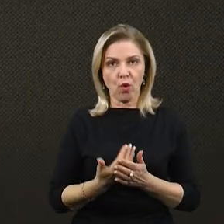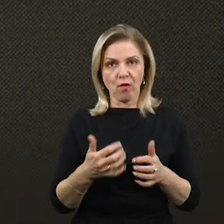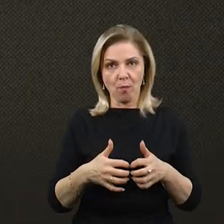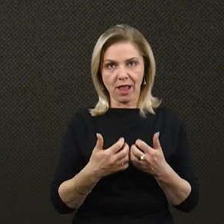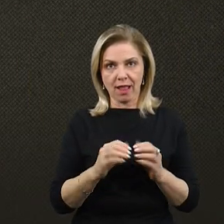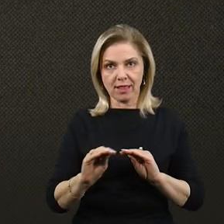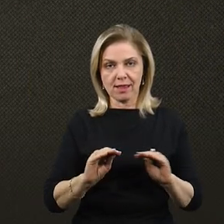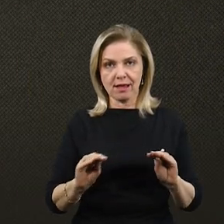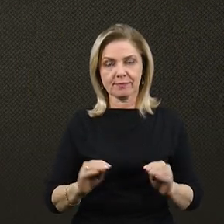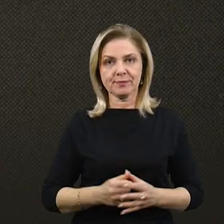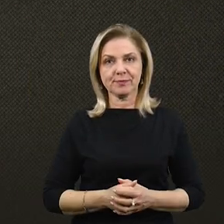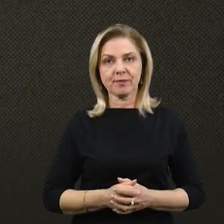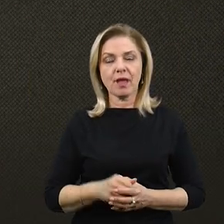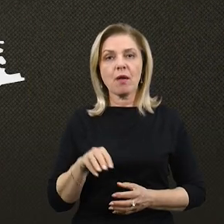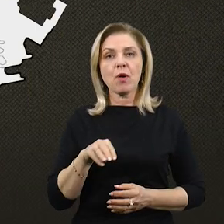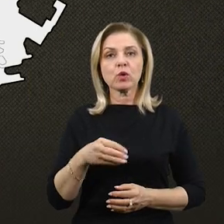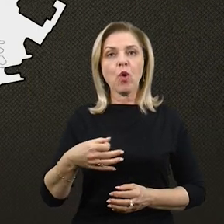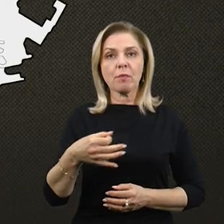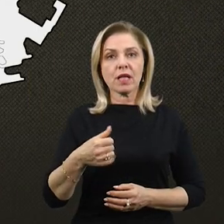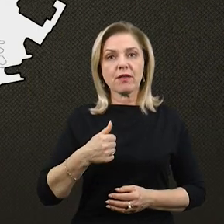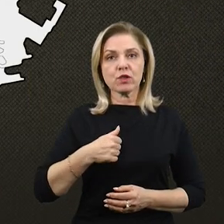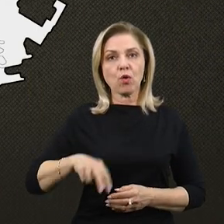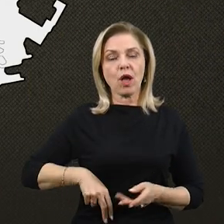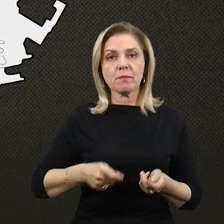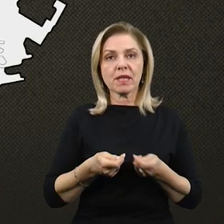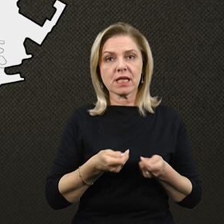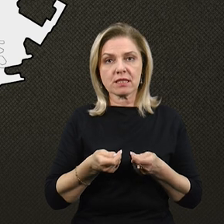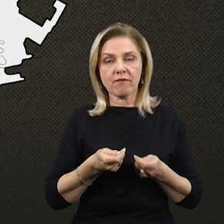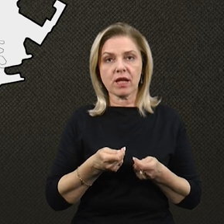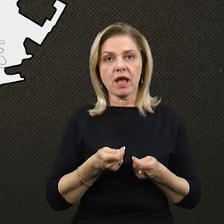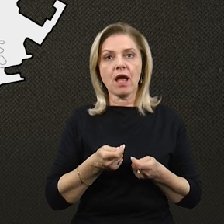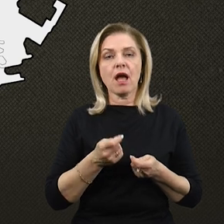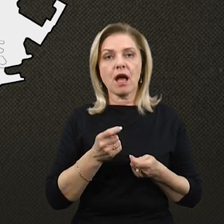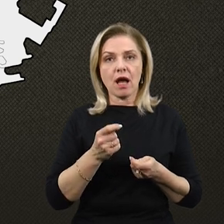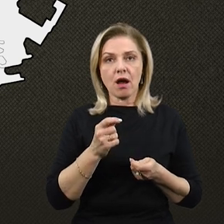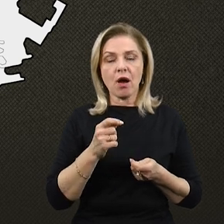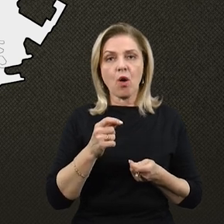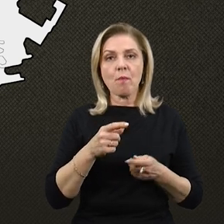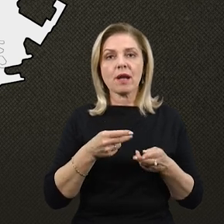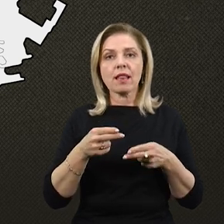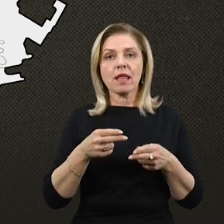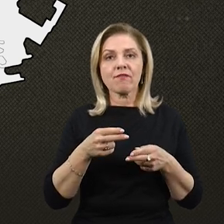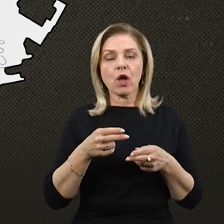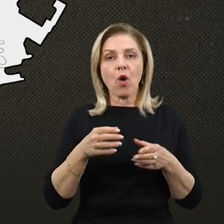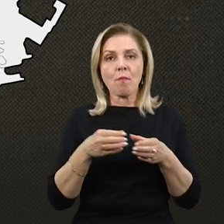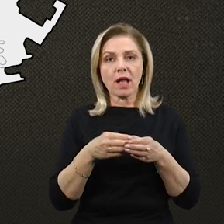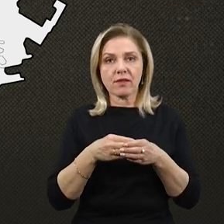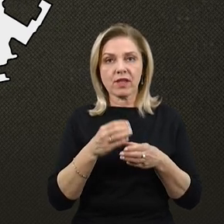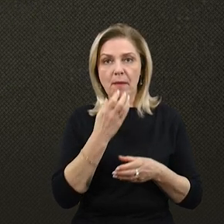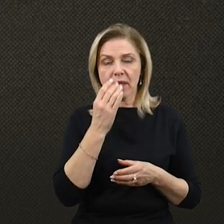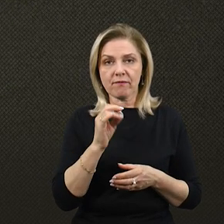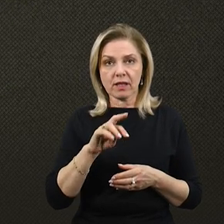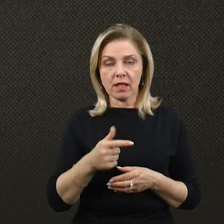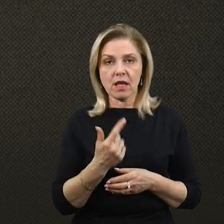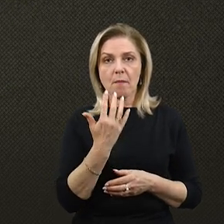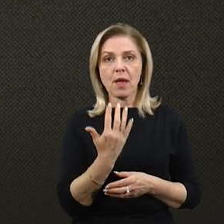Миколаївська обласна військова адміністрація з посиланням на оперативне командування Південь повідомляє, в ніч проти 5 жовтня на